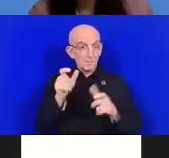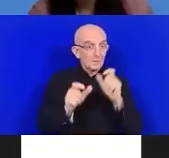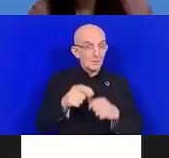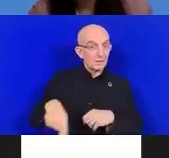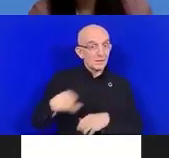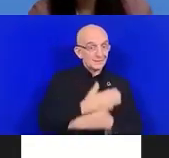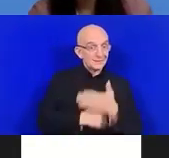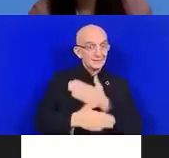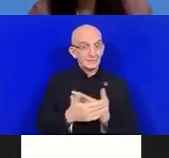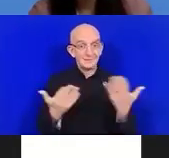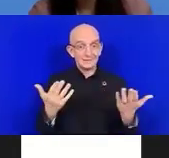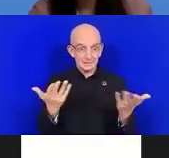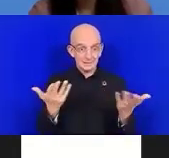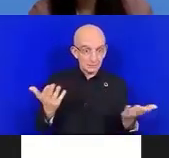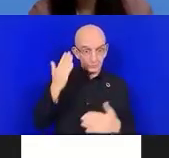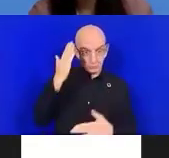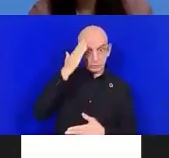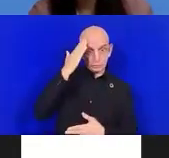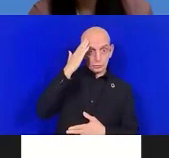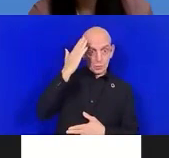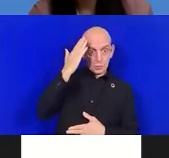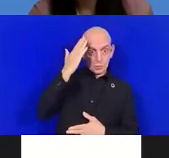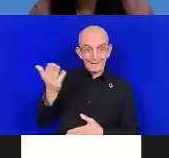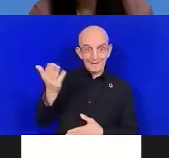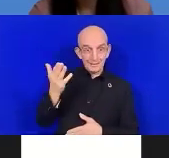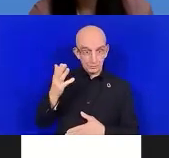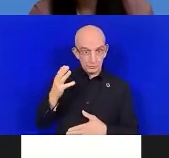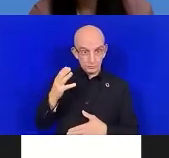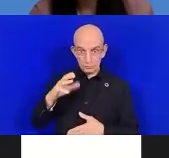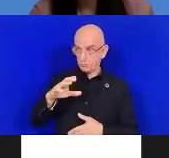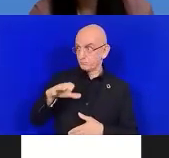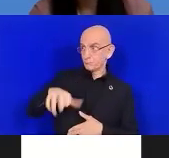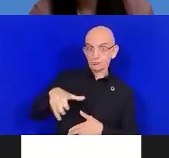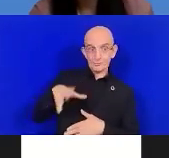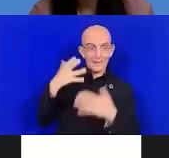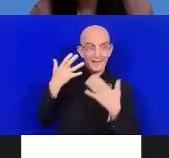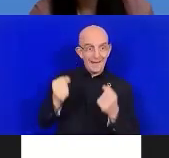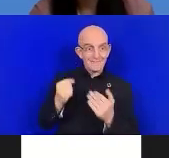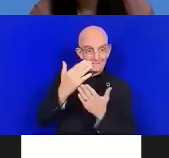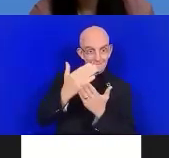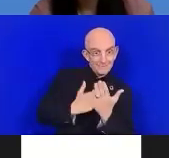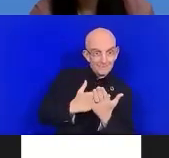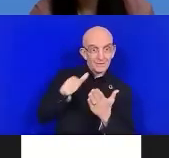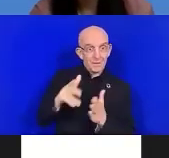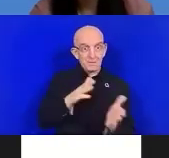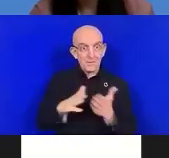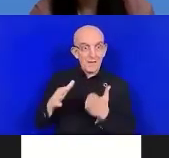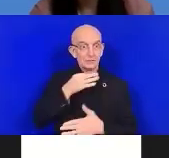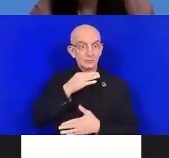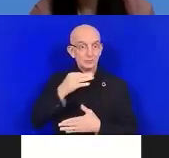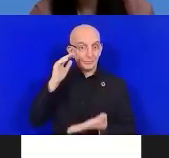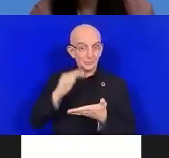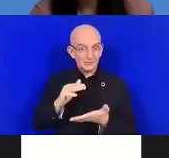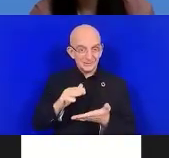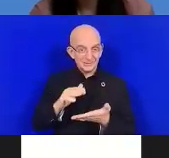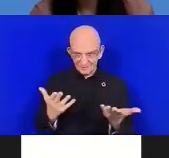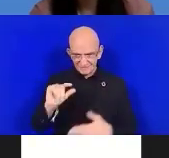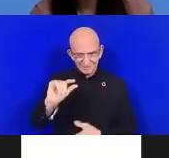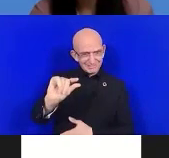dans leur pays et seuls quelques pourcents étaient au courant. Et alors, ces études nous montrent qu'il est urgent